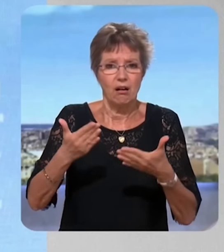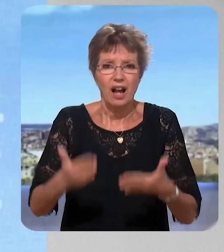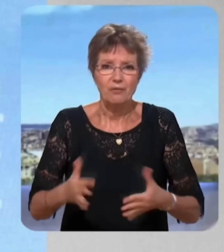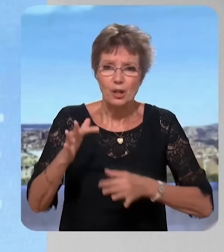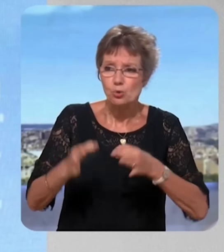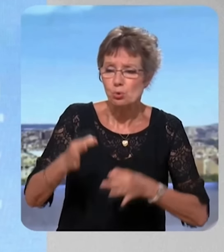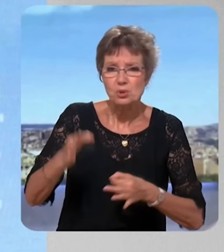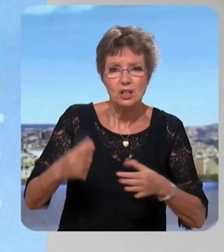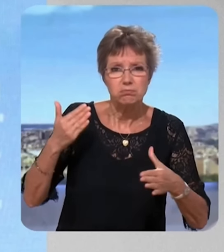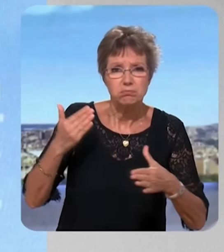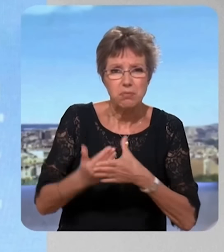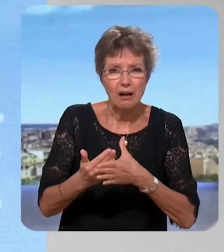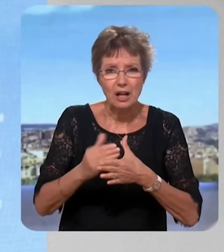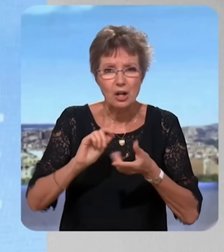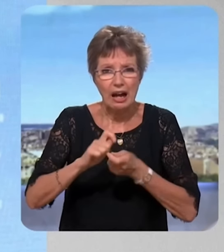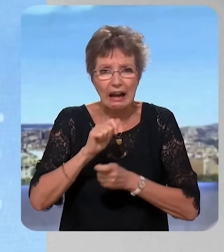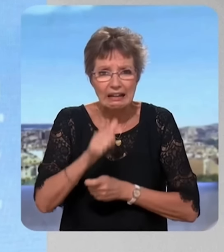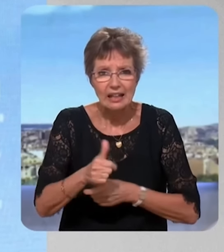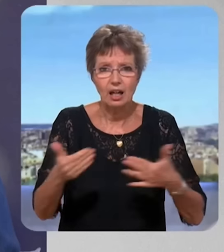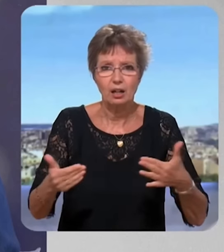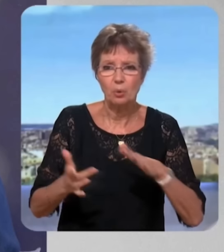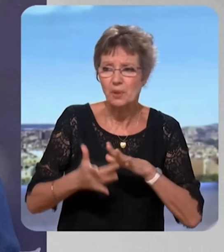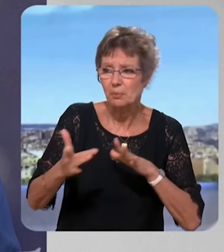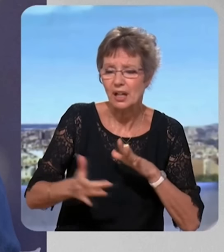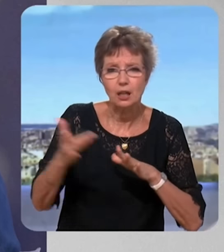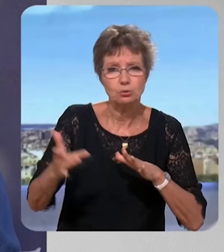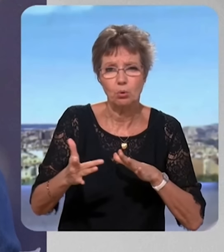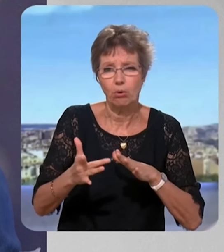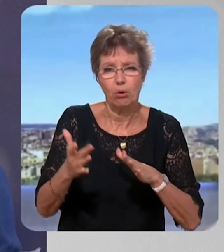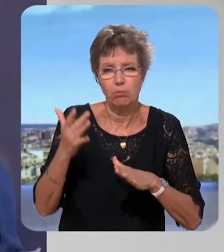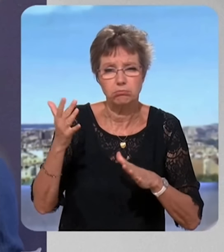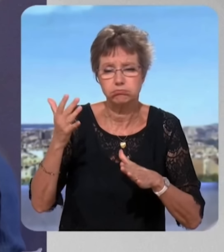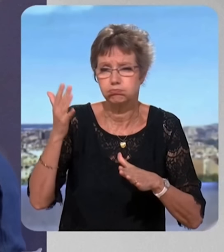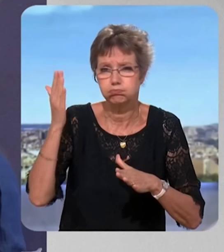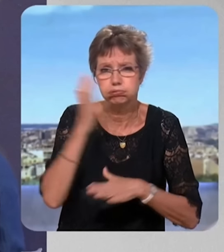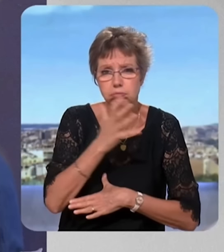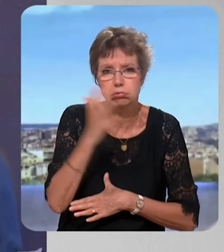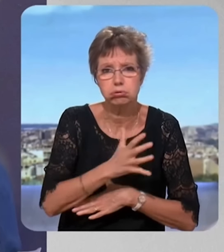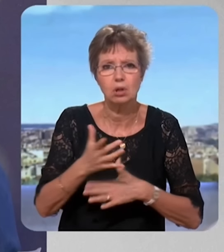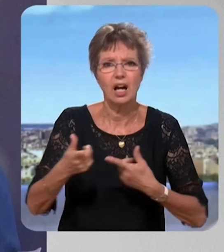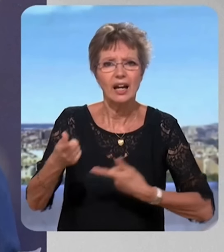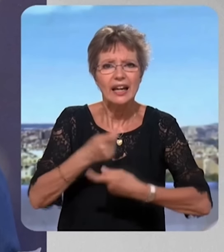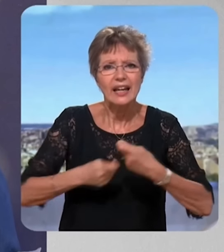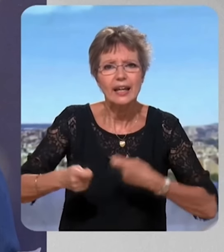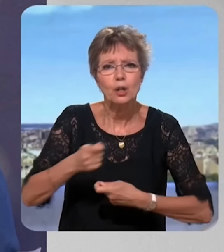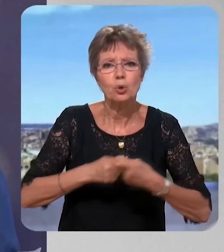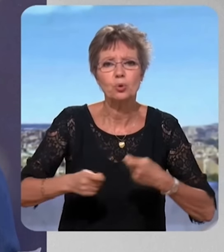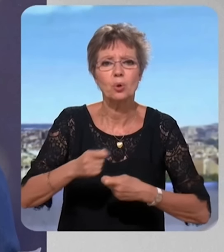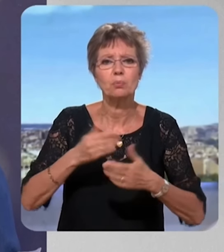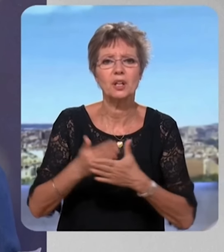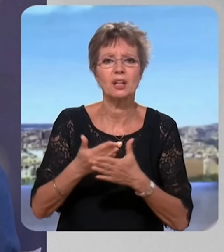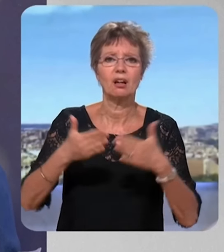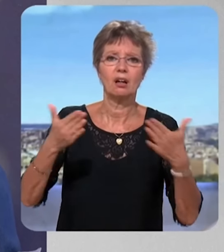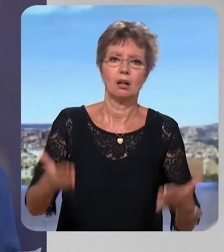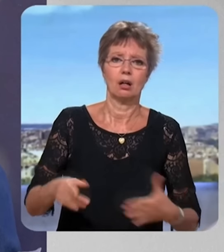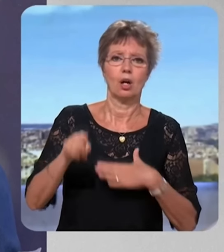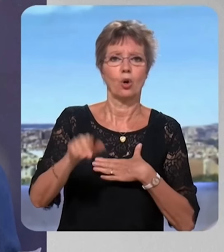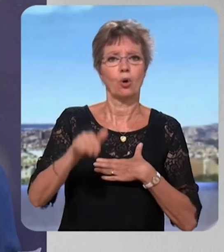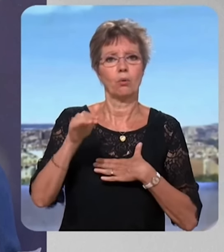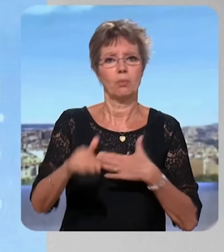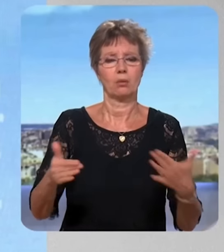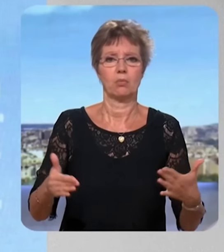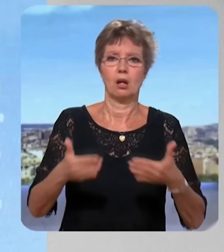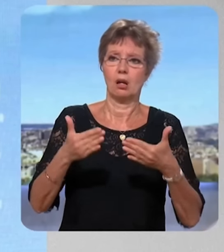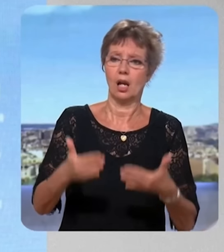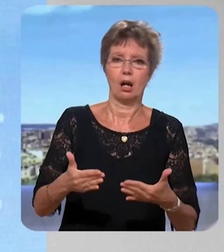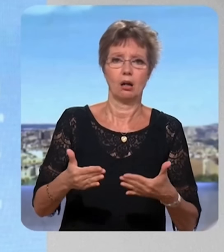judiciaire, il n a aucune cohérence. On voit bien qu'en matière migratoire, c'est une faillite absolue et totale. On voit bien que sur le plan économique, le fameux Mozart de la finance a abouti à ce qu